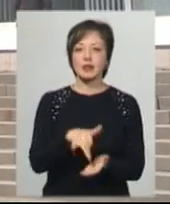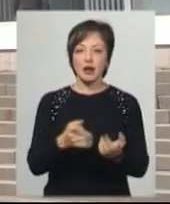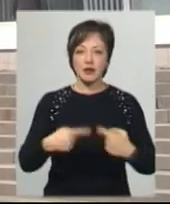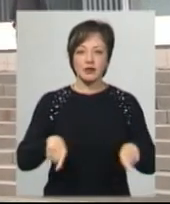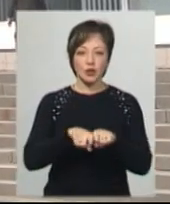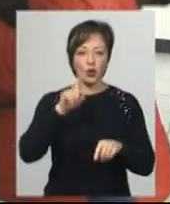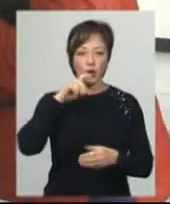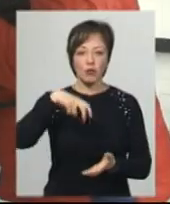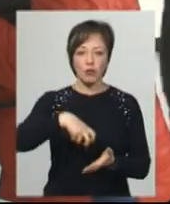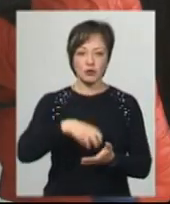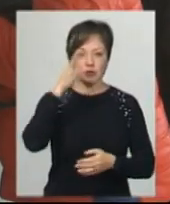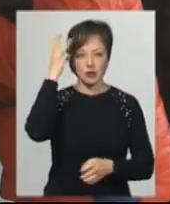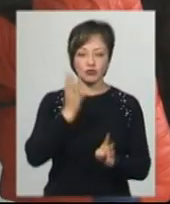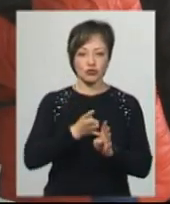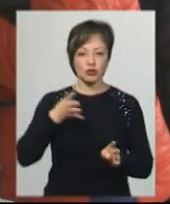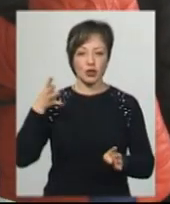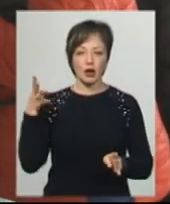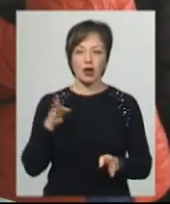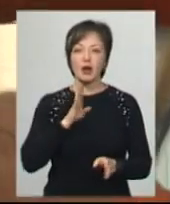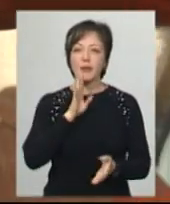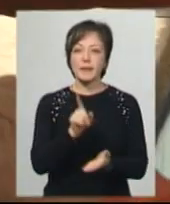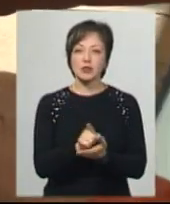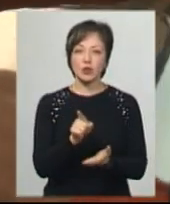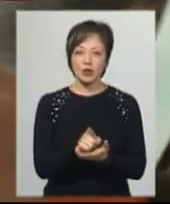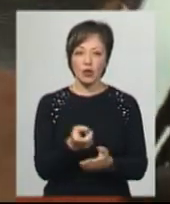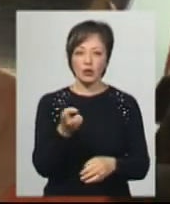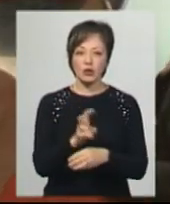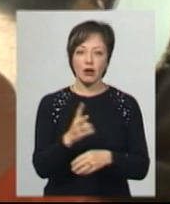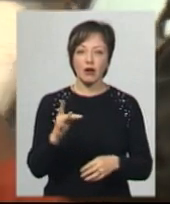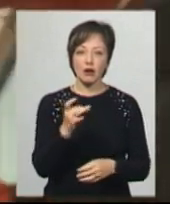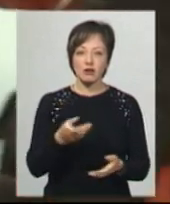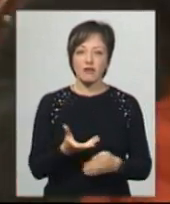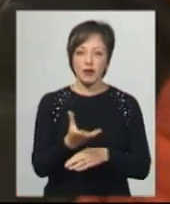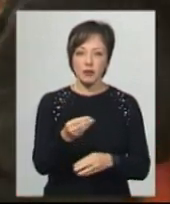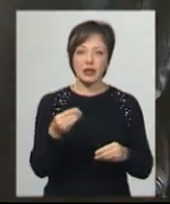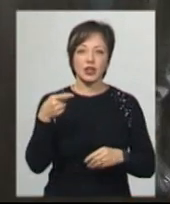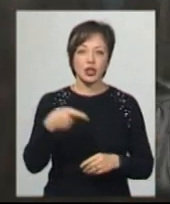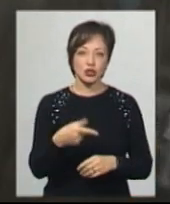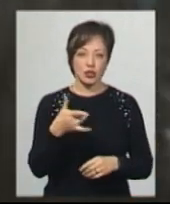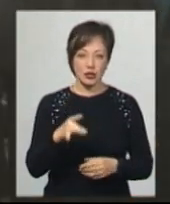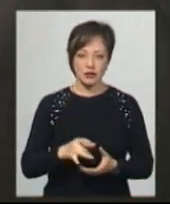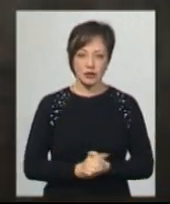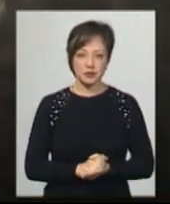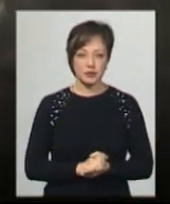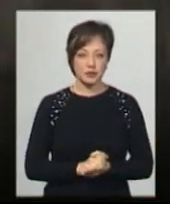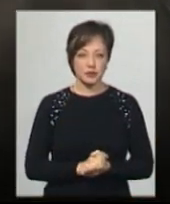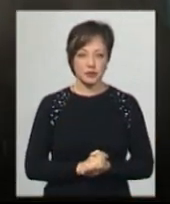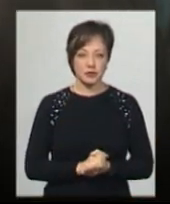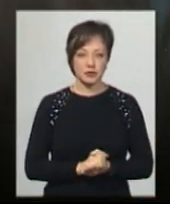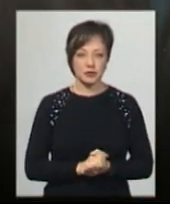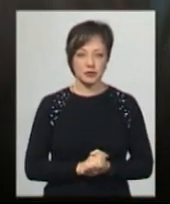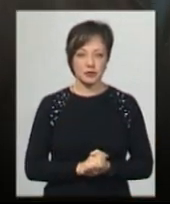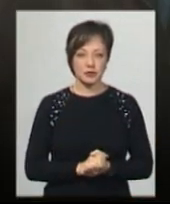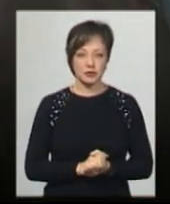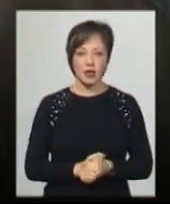«Укрпошти» в обласному центрі черга. Пенсіонерка Гана прийшла отримати одноразову виплату в сумі тисяча гривень. Звісно, потрібний в даний